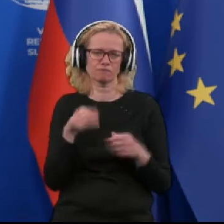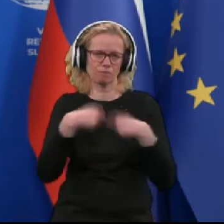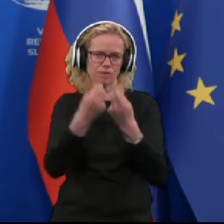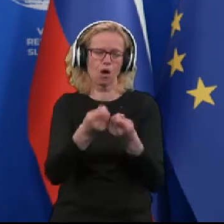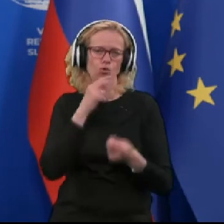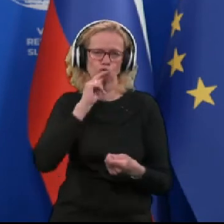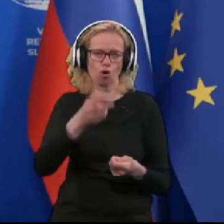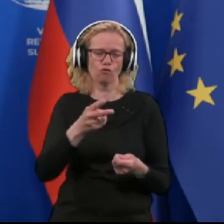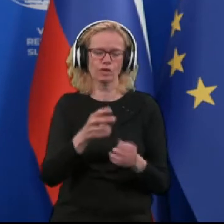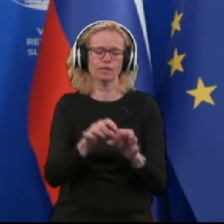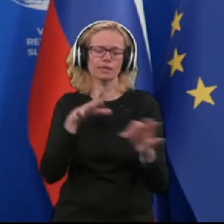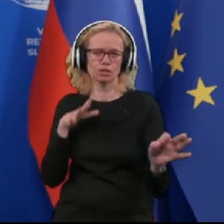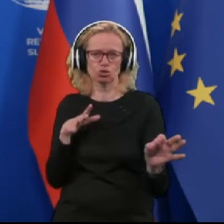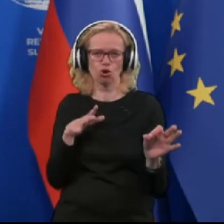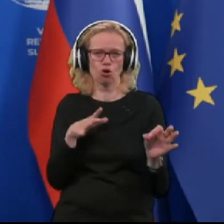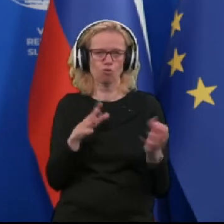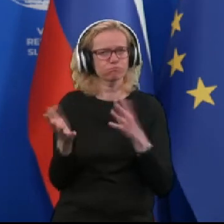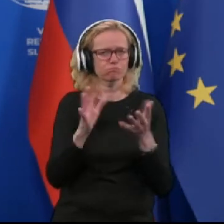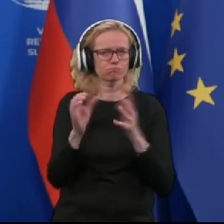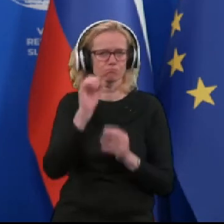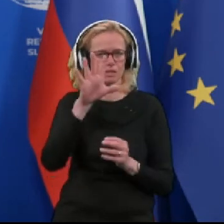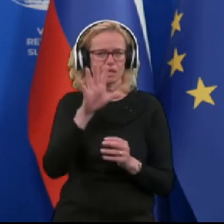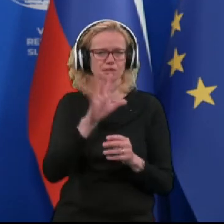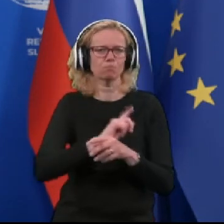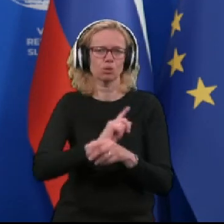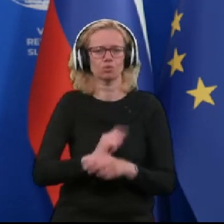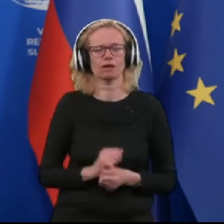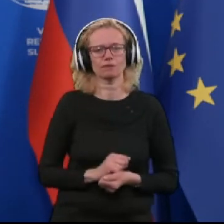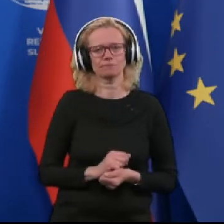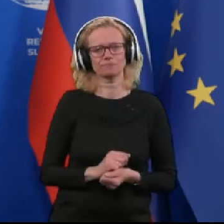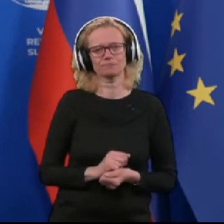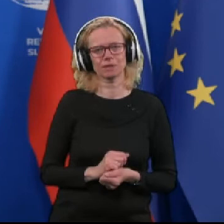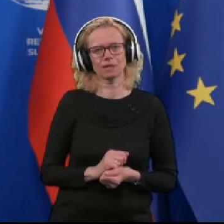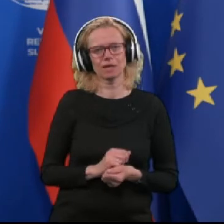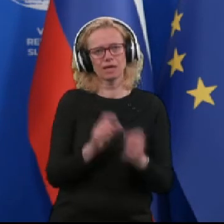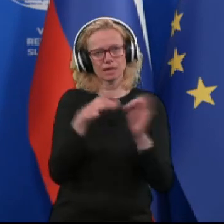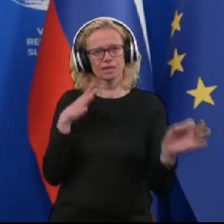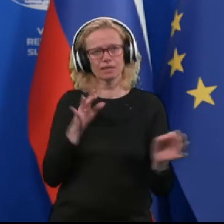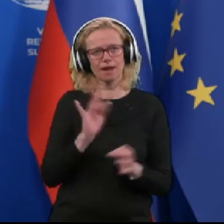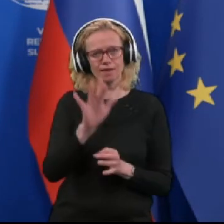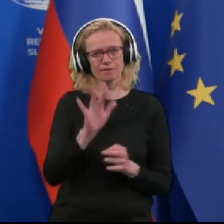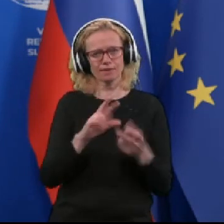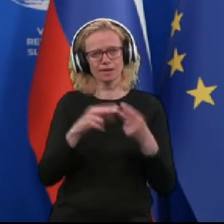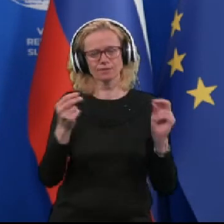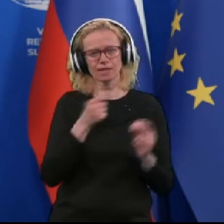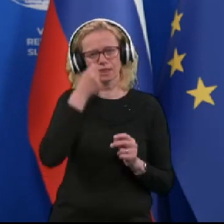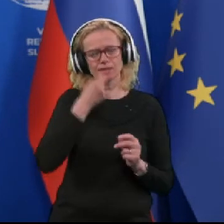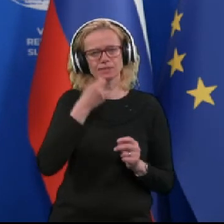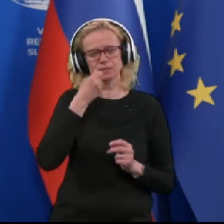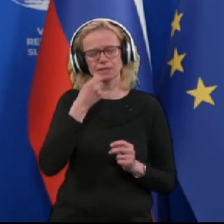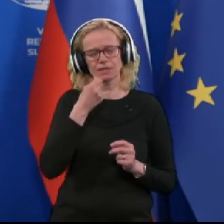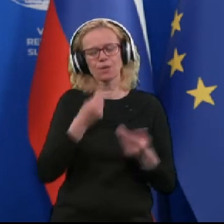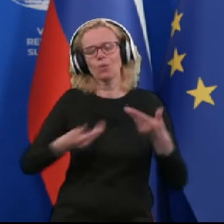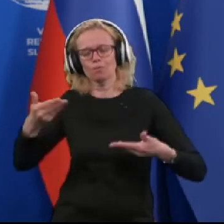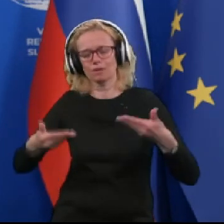zelo hitro v približno 15 minutah. Hitri antigenski testi so v primerjavi s